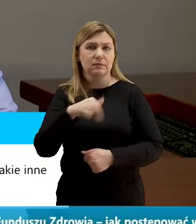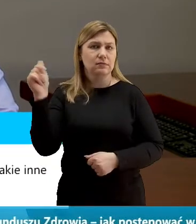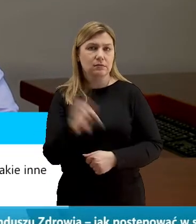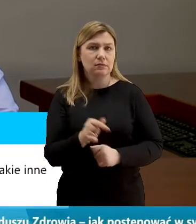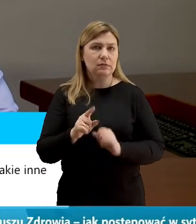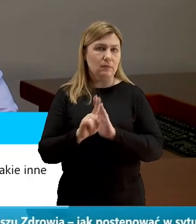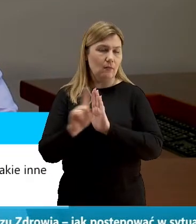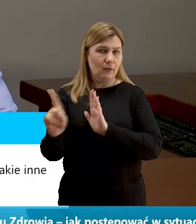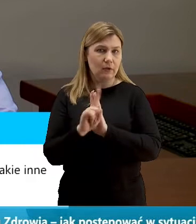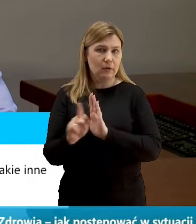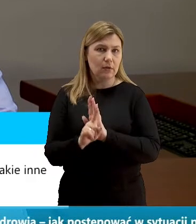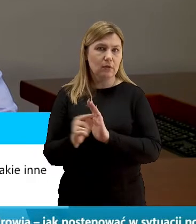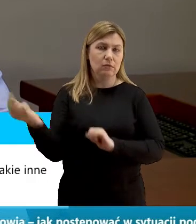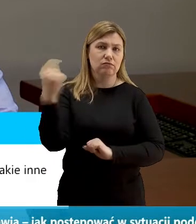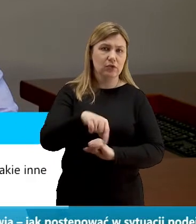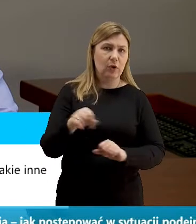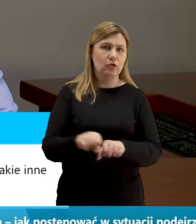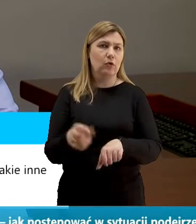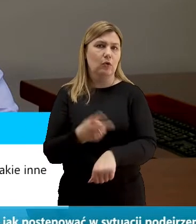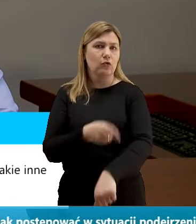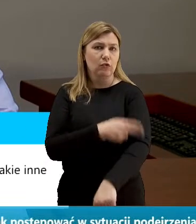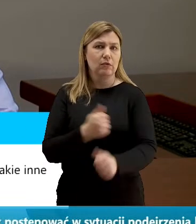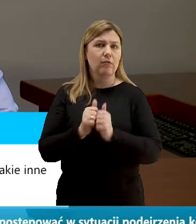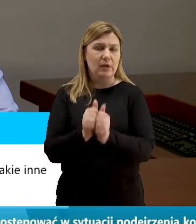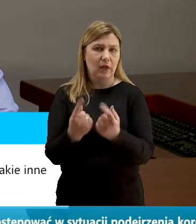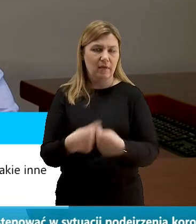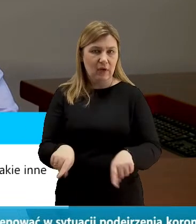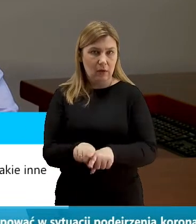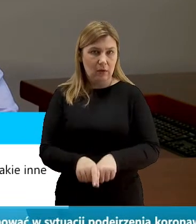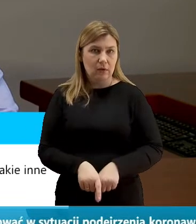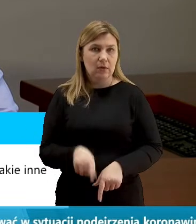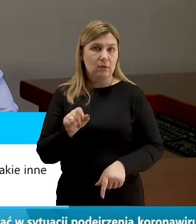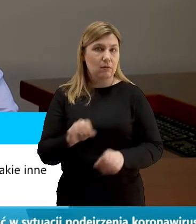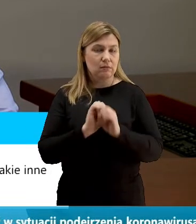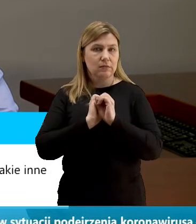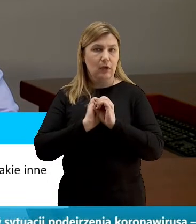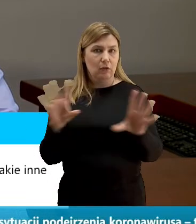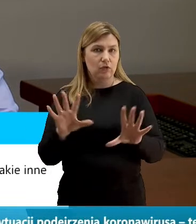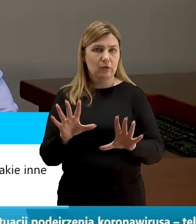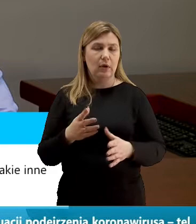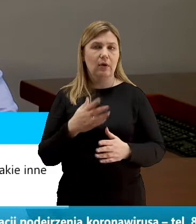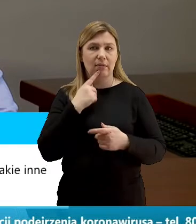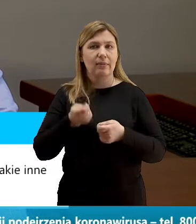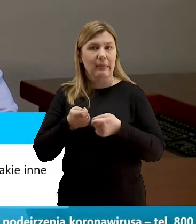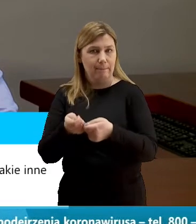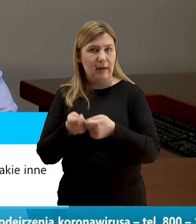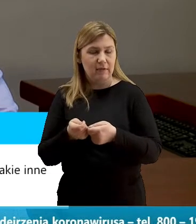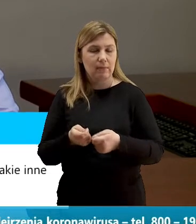przychodzić do urzędu, żeby te zadania realizować. I to oczywiście sugerujemy.